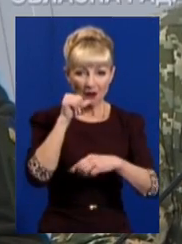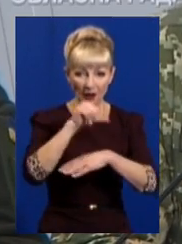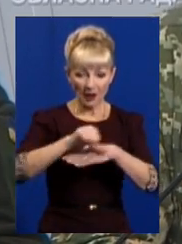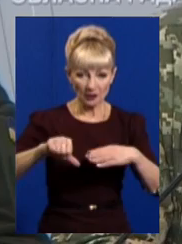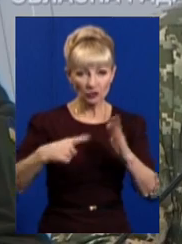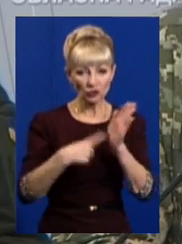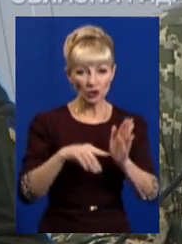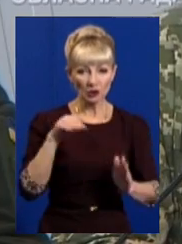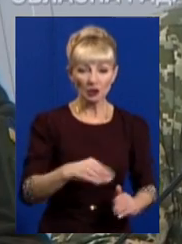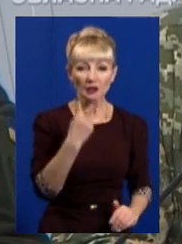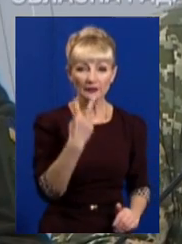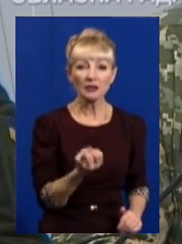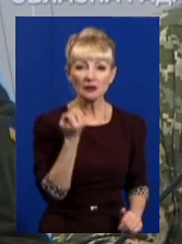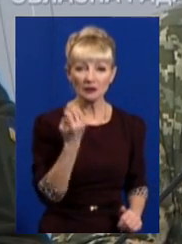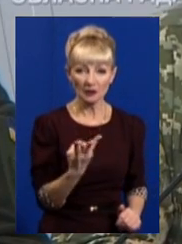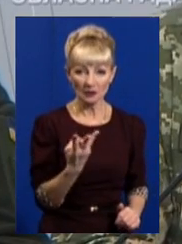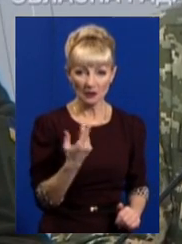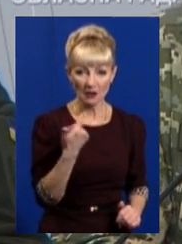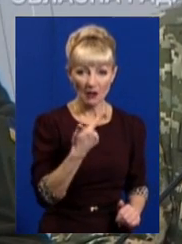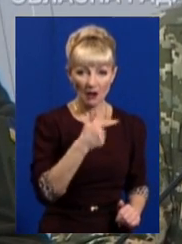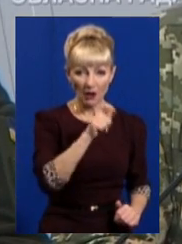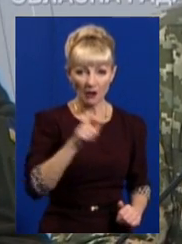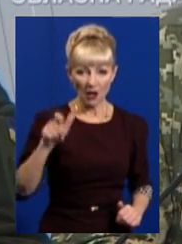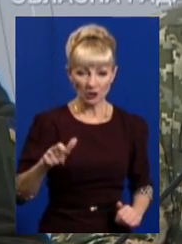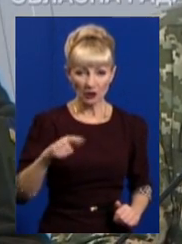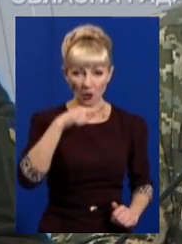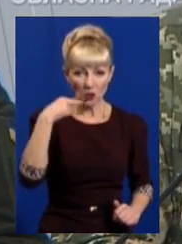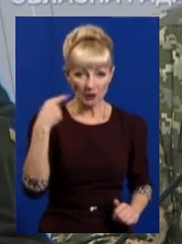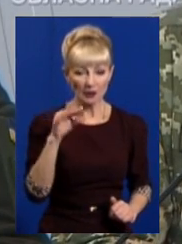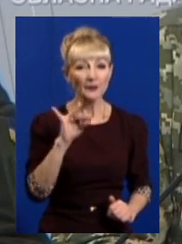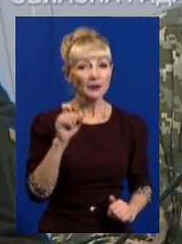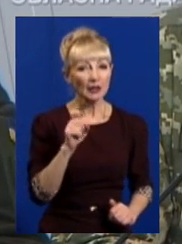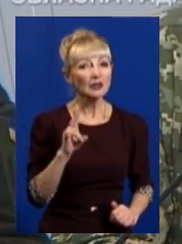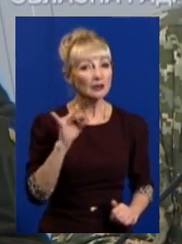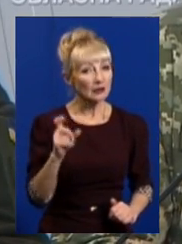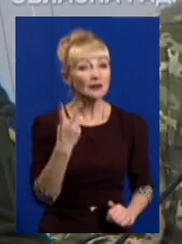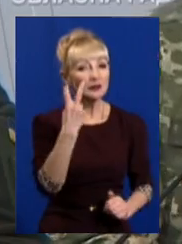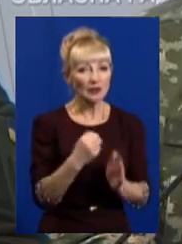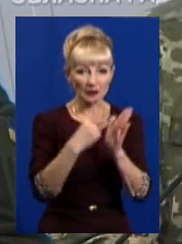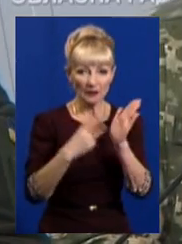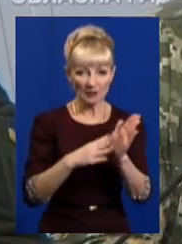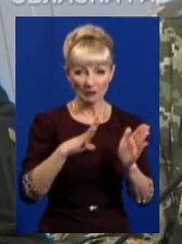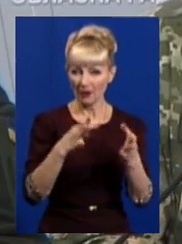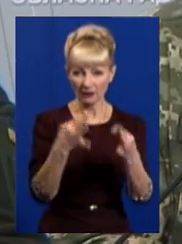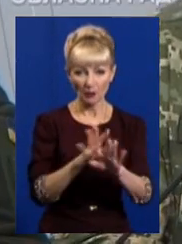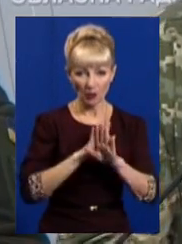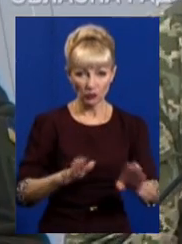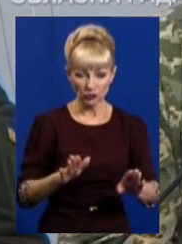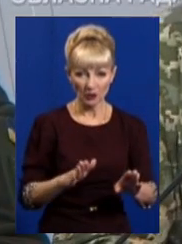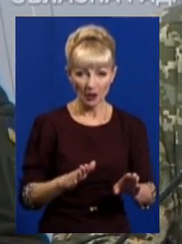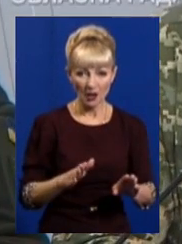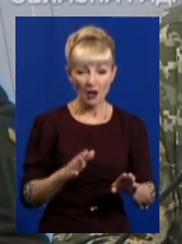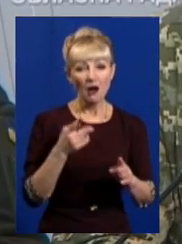6213 громадян Росії. Із них 218 було не пропущено. Решта – це